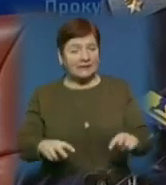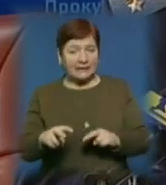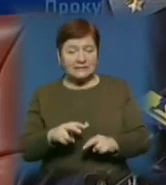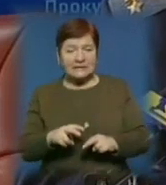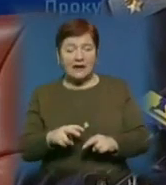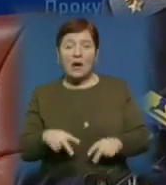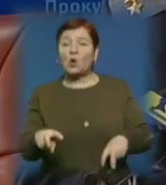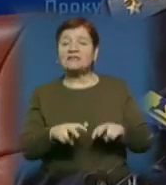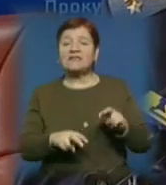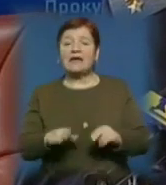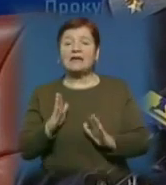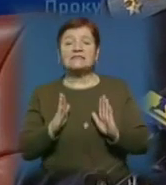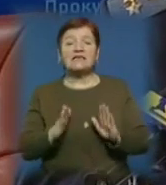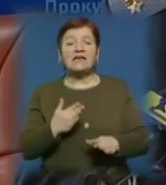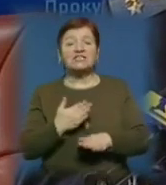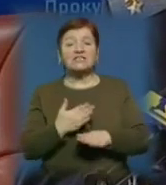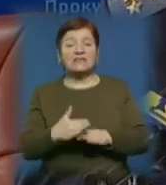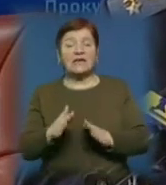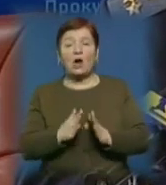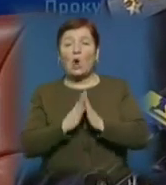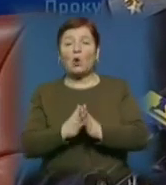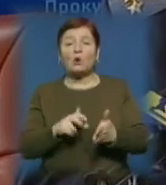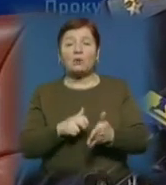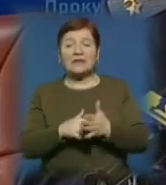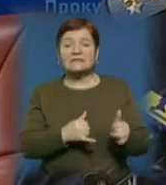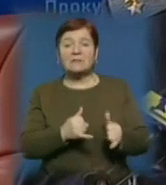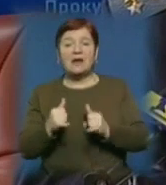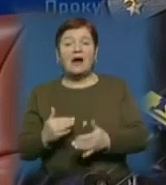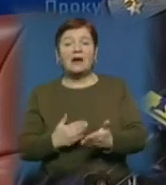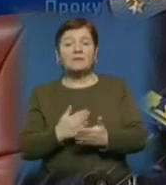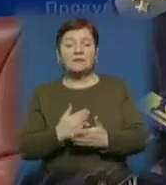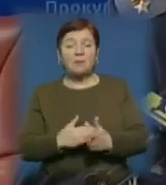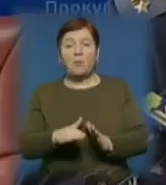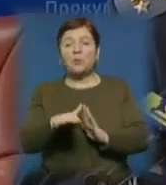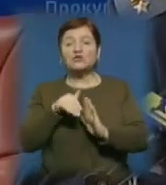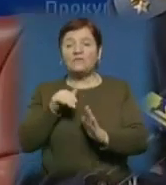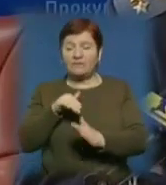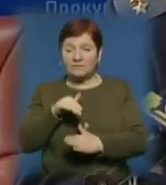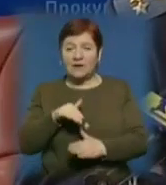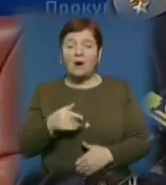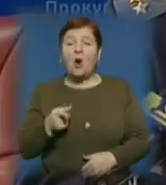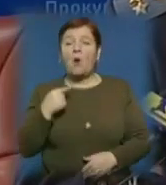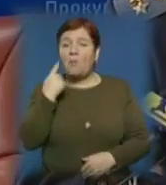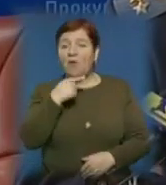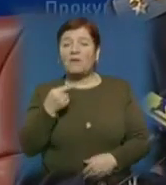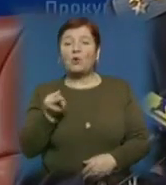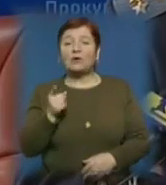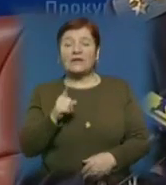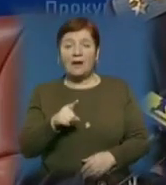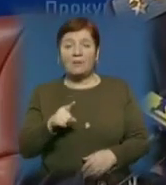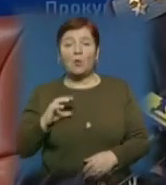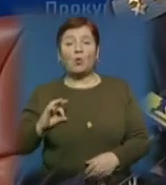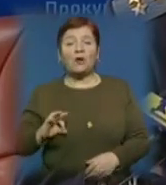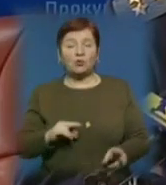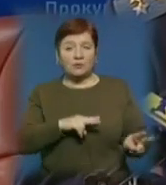Розглядались тільки в частині клопотань щодо забезпечення адміністративних позовів. Мова йде про те, що прокуратура здійснює